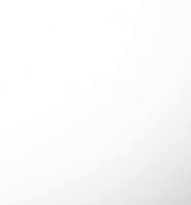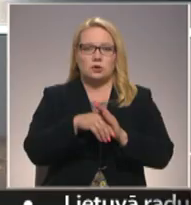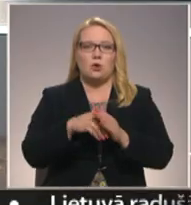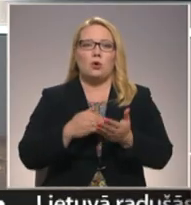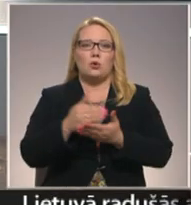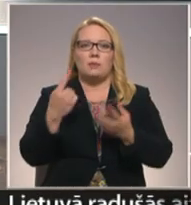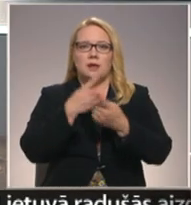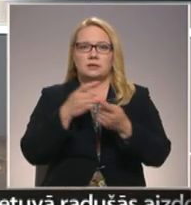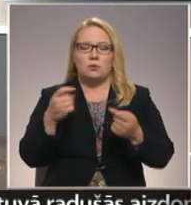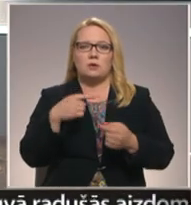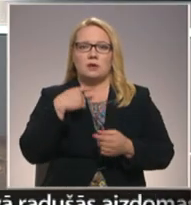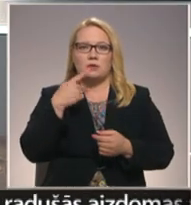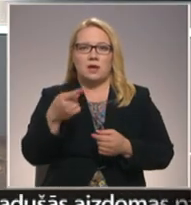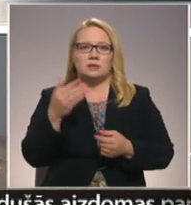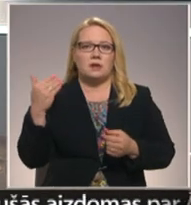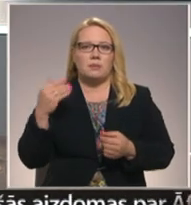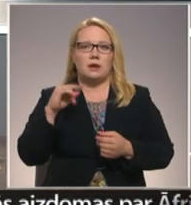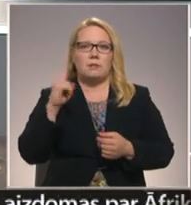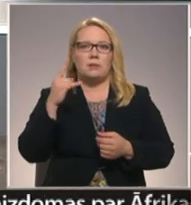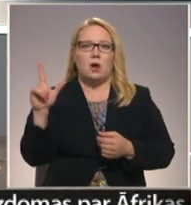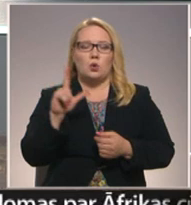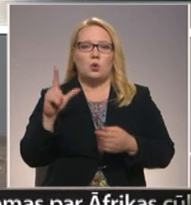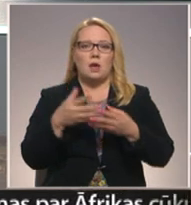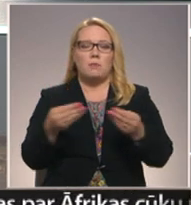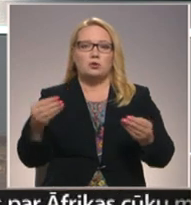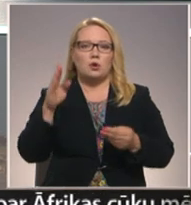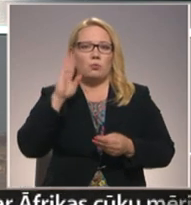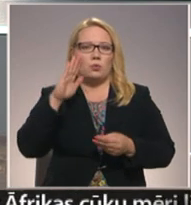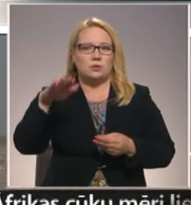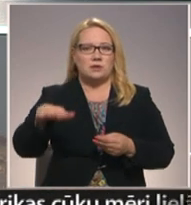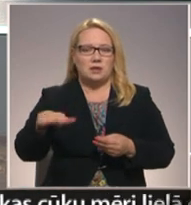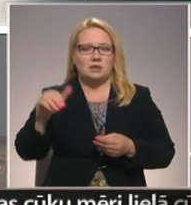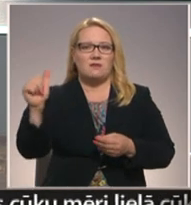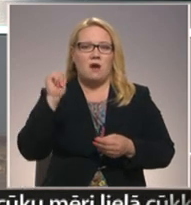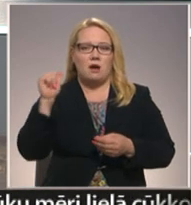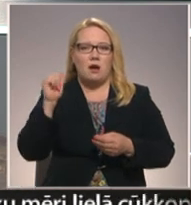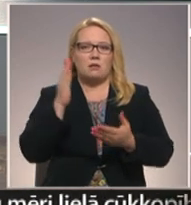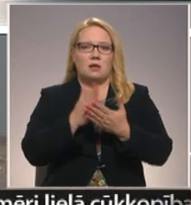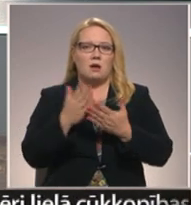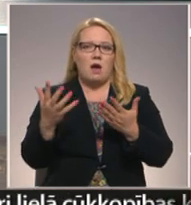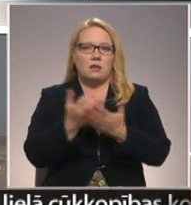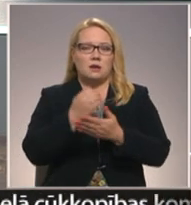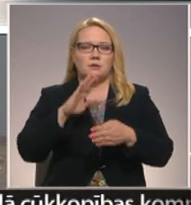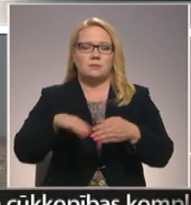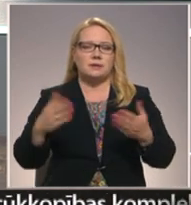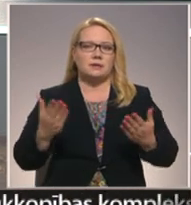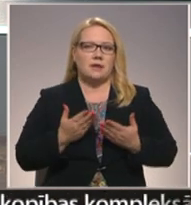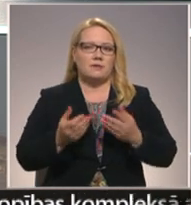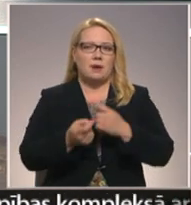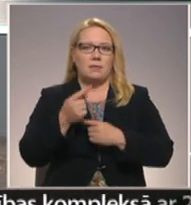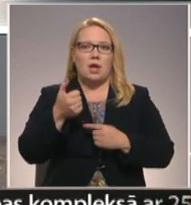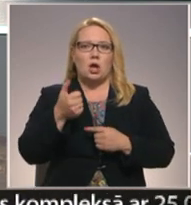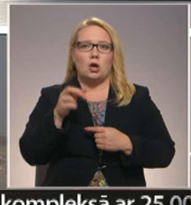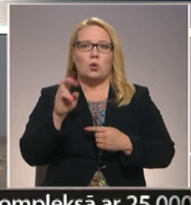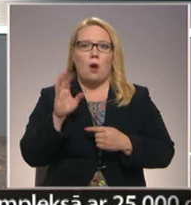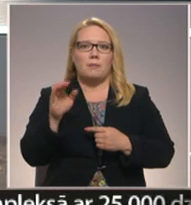Kā jau ziņots, pirmajā jūlijā pazudušais Ivans Berladins vakar vakarā tika atrasts bez dzīvības pazīmēm grobiņas